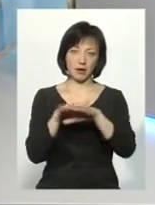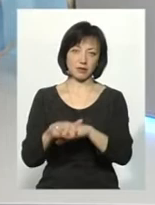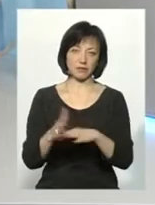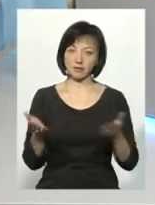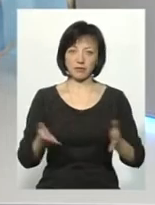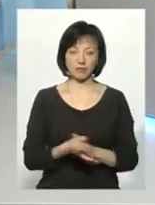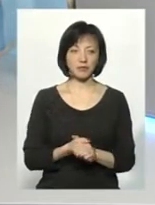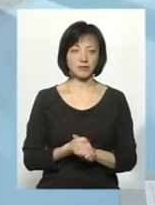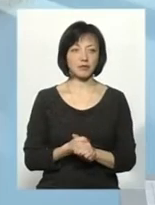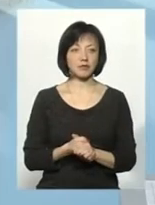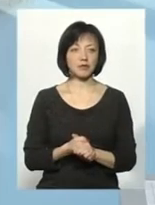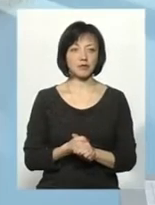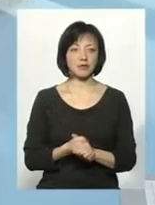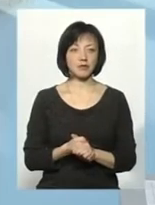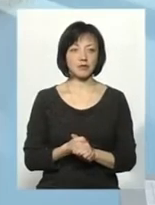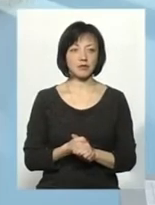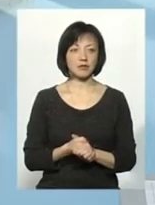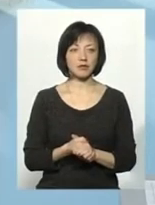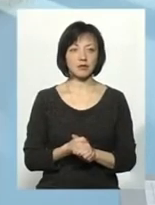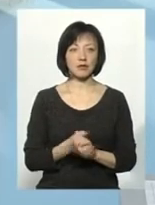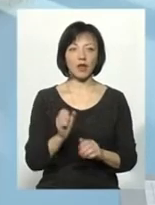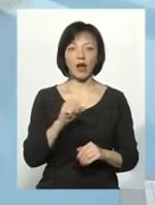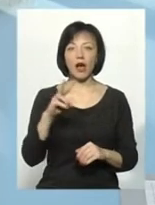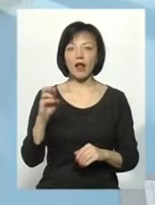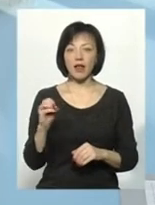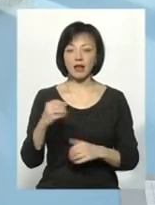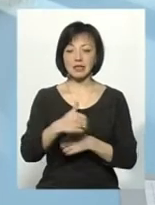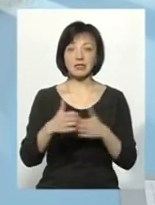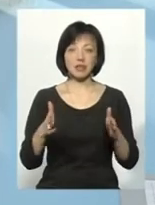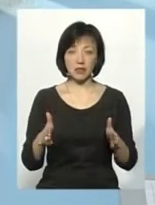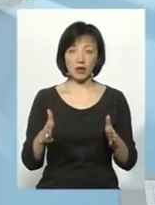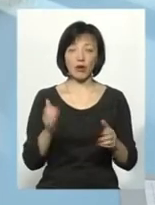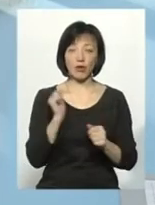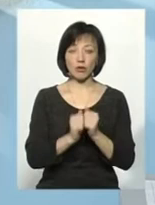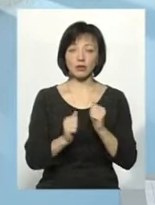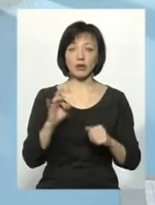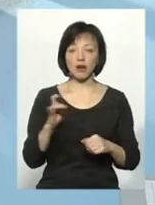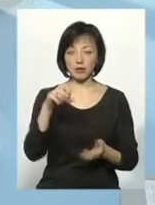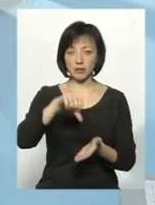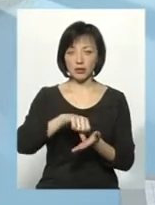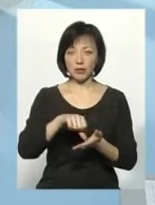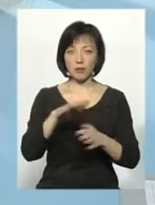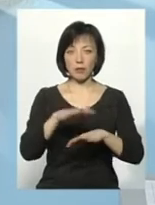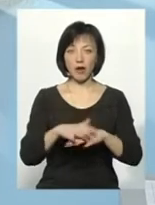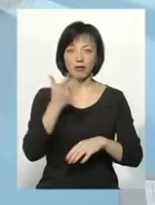організація може перерахувати. Але, що стосується скриньок, я кожного разу присутня в банку, коли скриньки